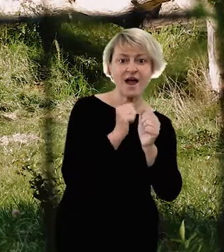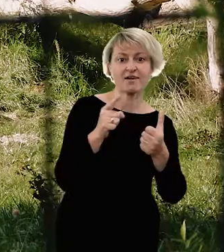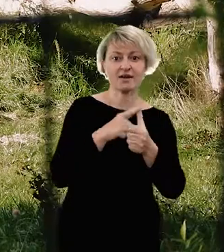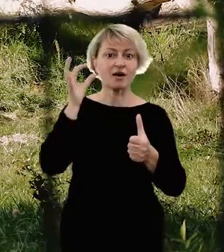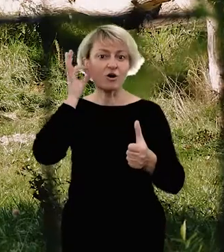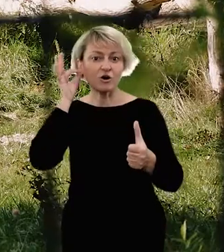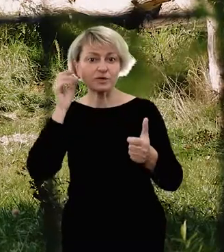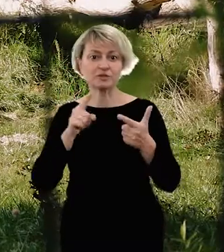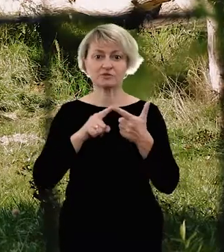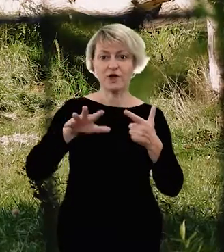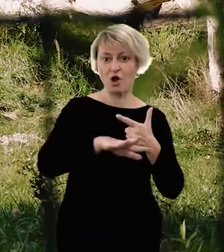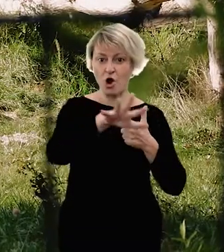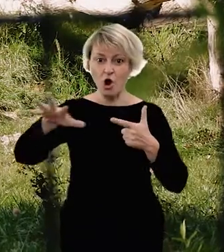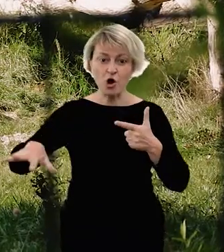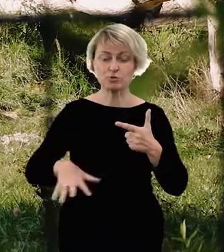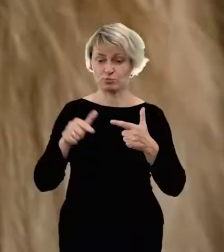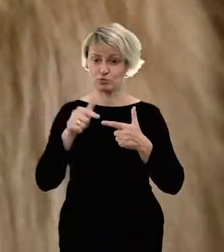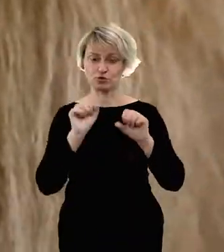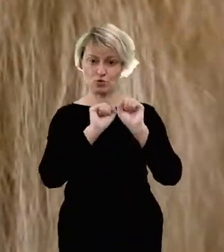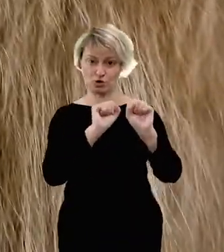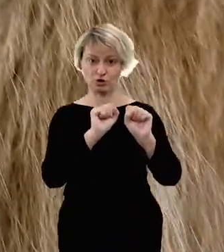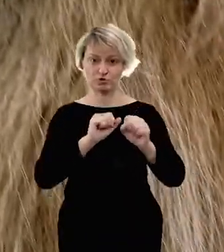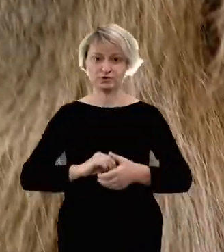terytorium, które przecież muszą chronić.